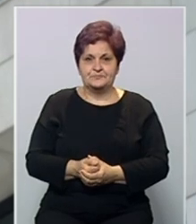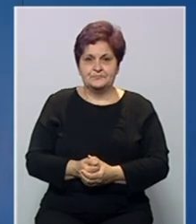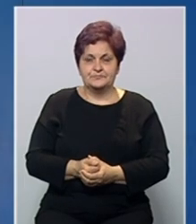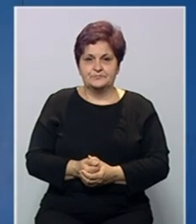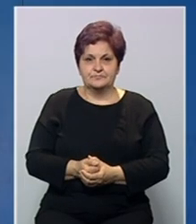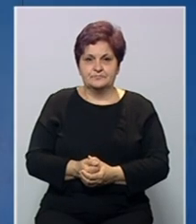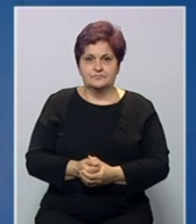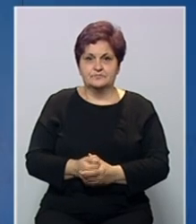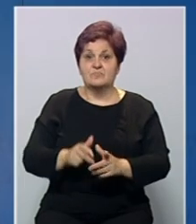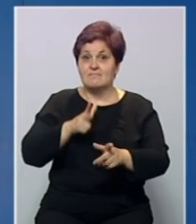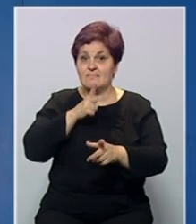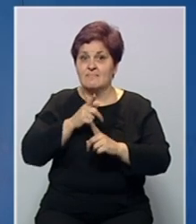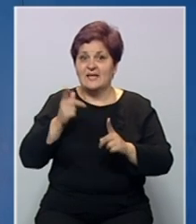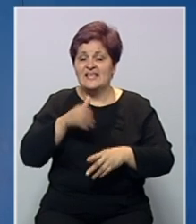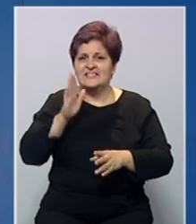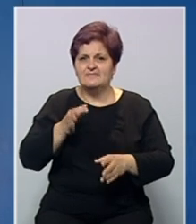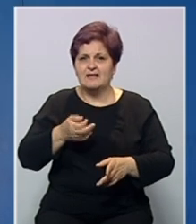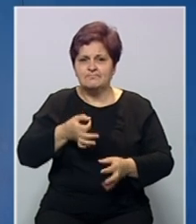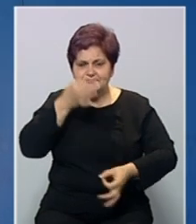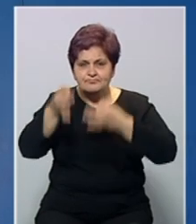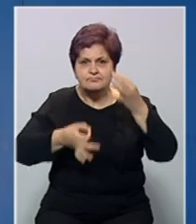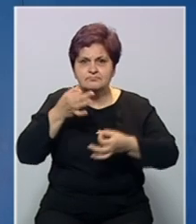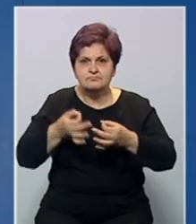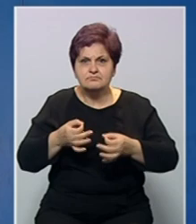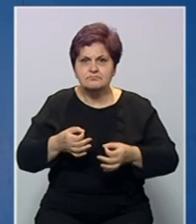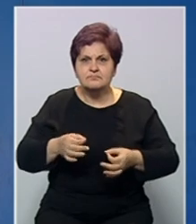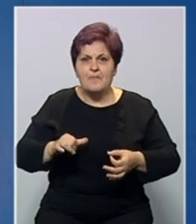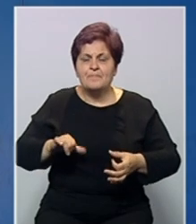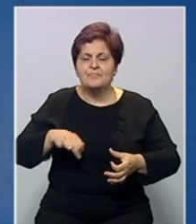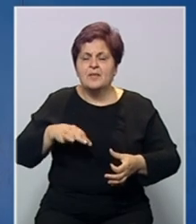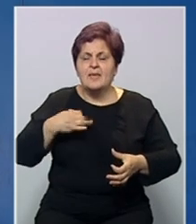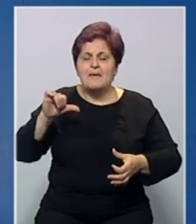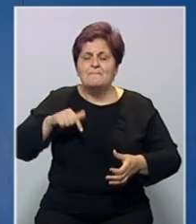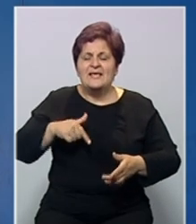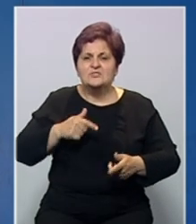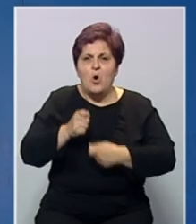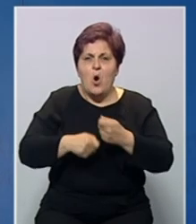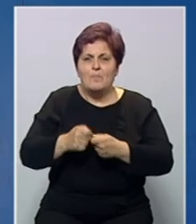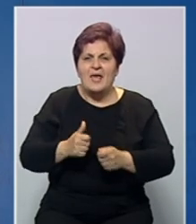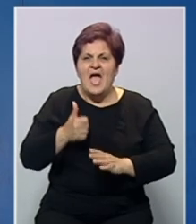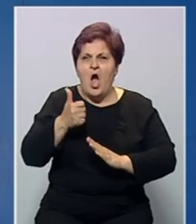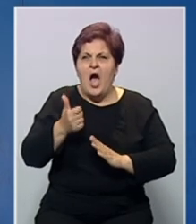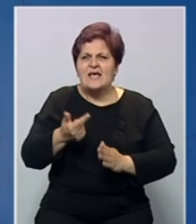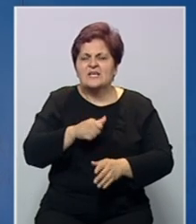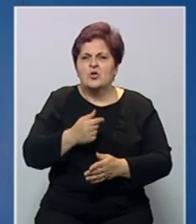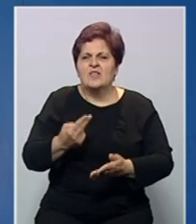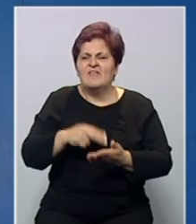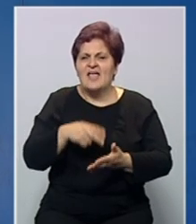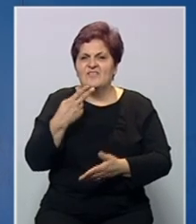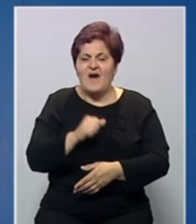Za tražiću izvanrednu reviziju plinskog poslovanja INE i to za godinu 2020,